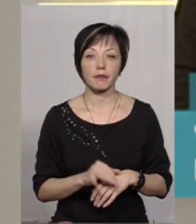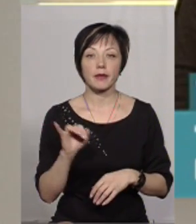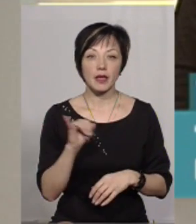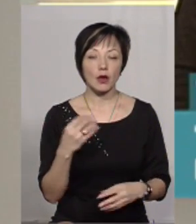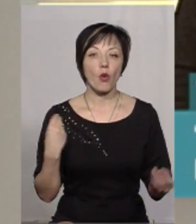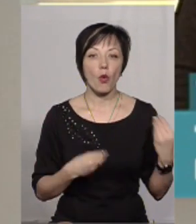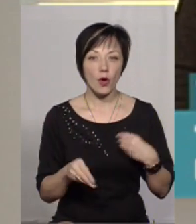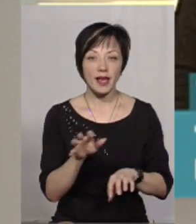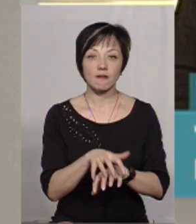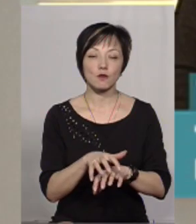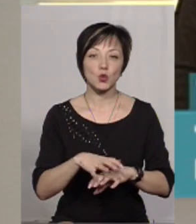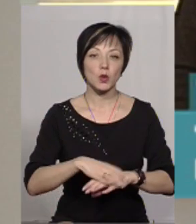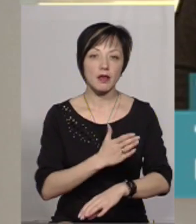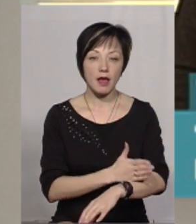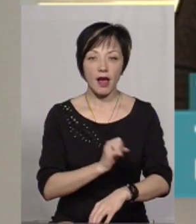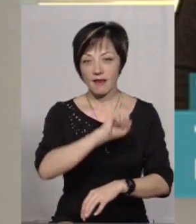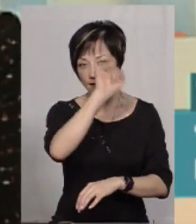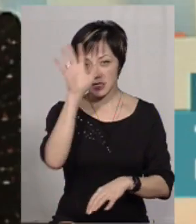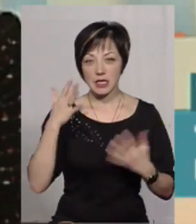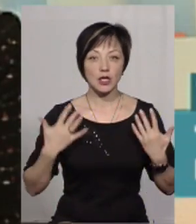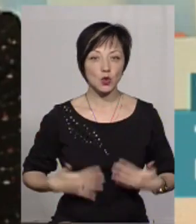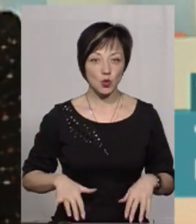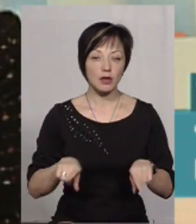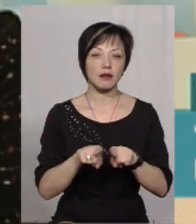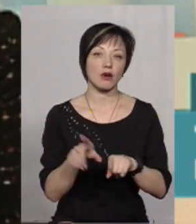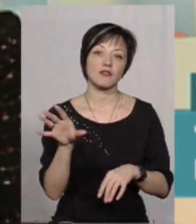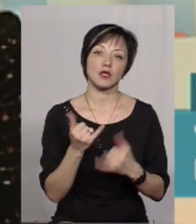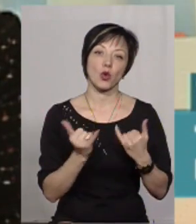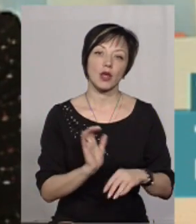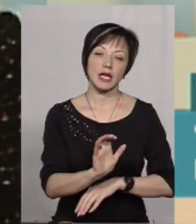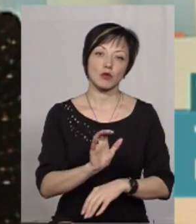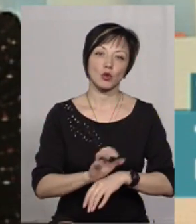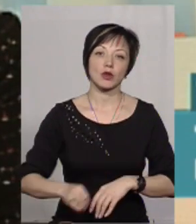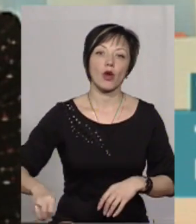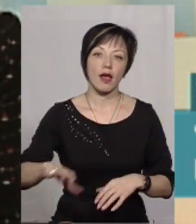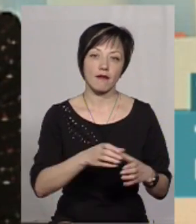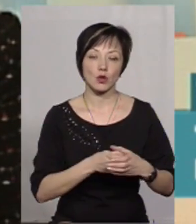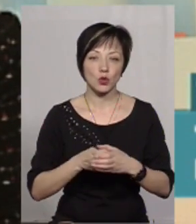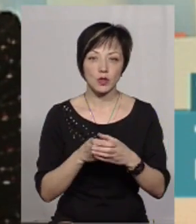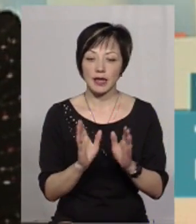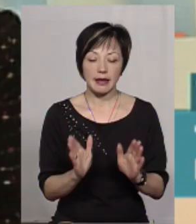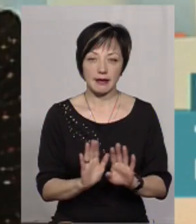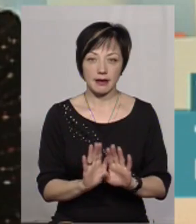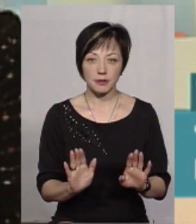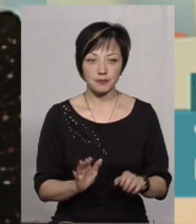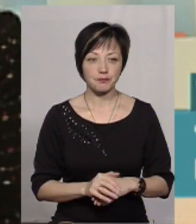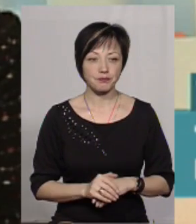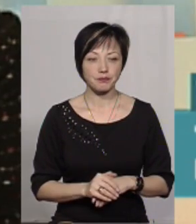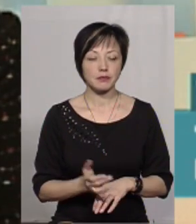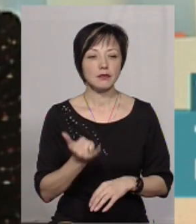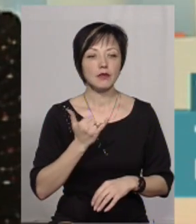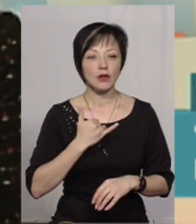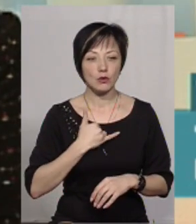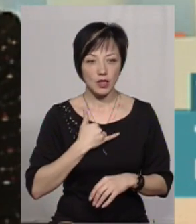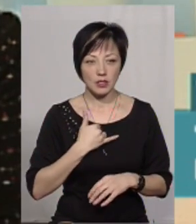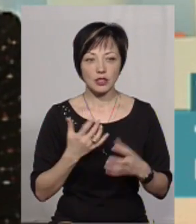і одяг, і взуття, і весільні сукні також все сьогодні експортується до Європейського Союзу і не тільки. Тобто, в